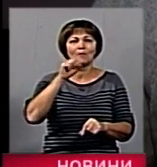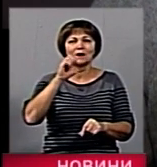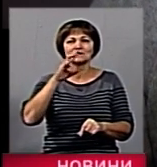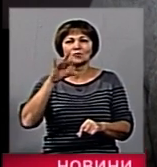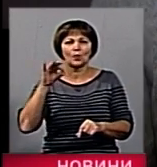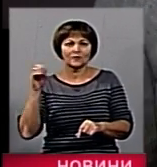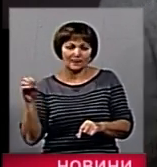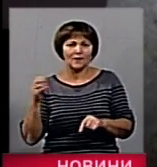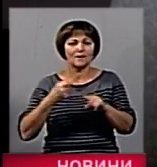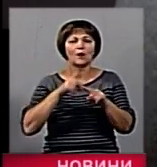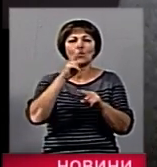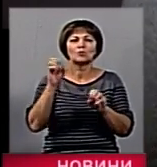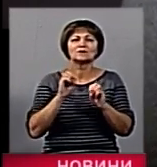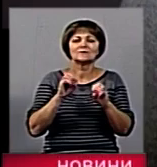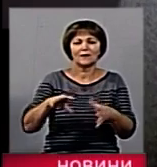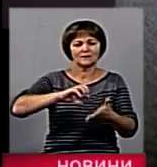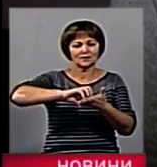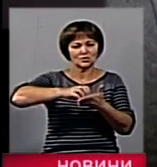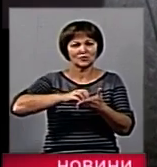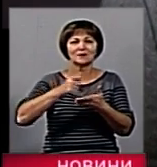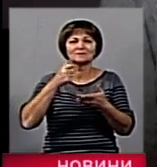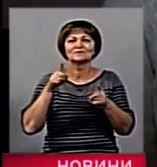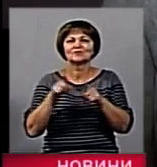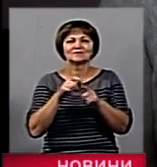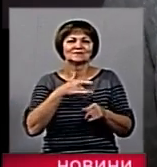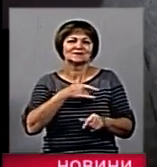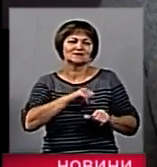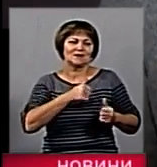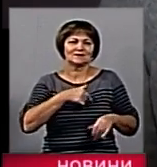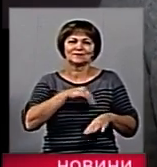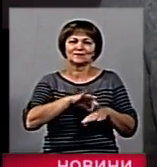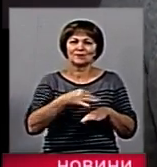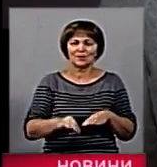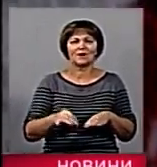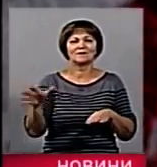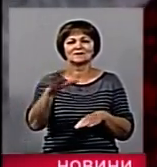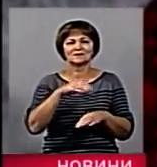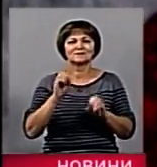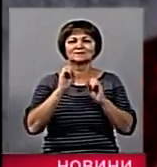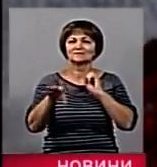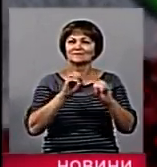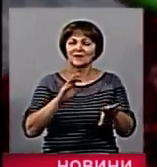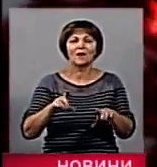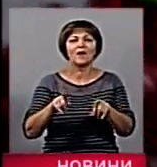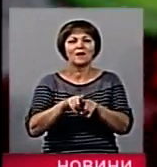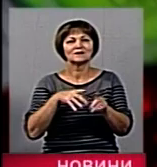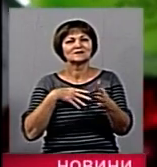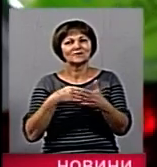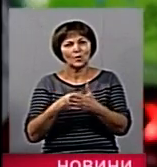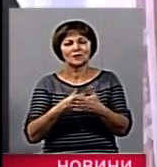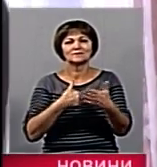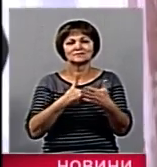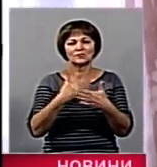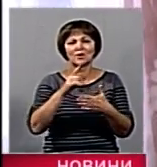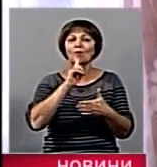здати кришки. Тому це десь ще щемить, знаєте, здає, передаває повністю. Акція доброжменями триває